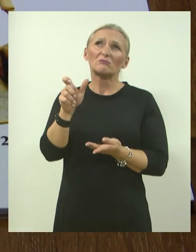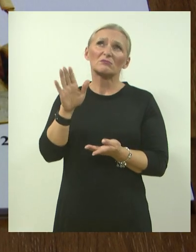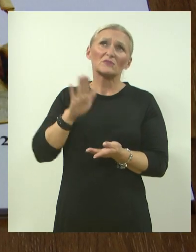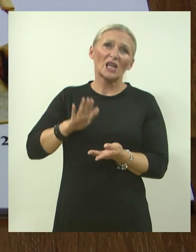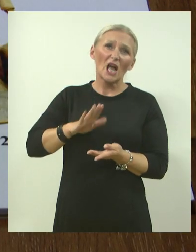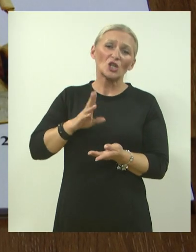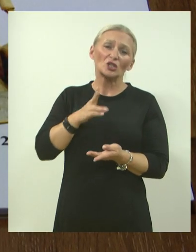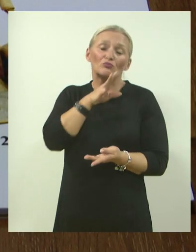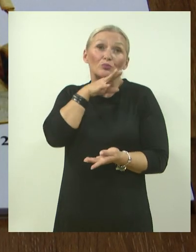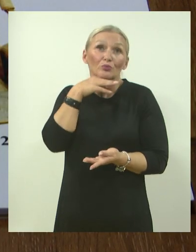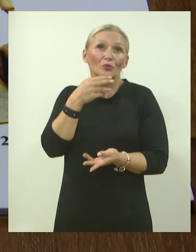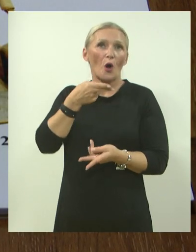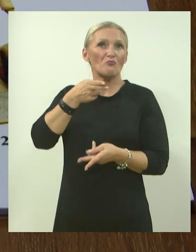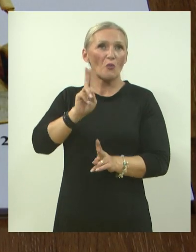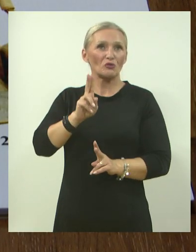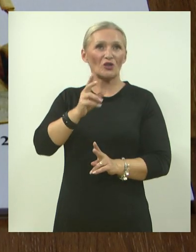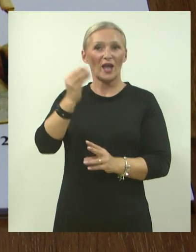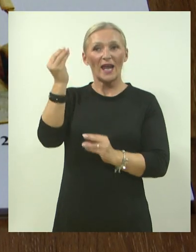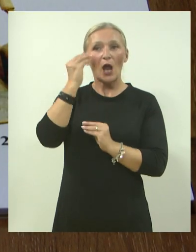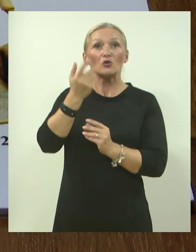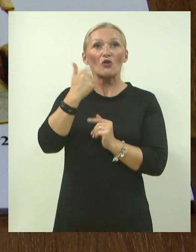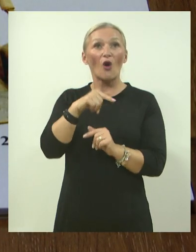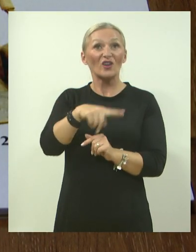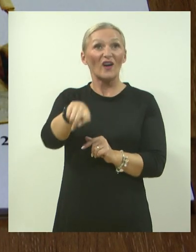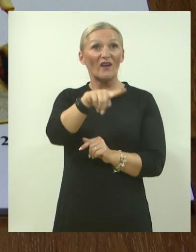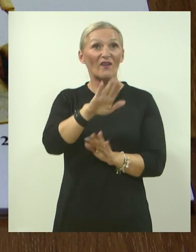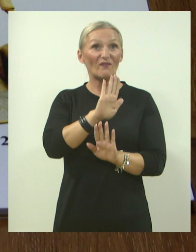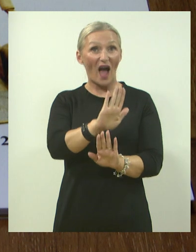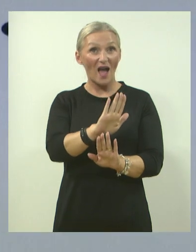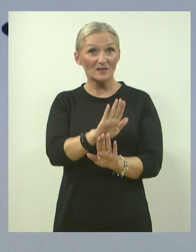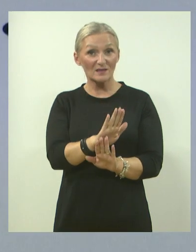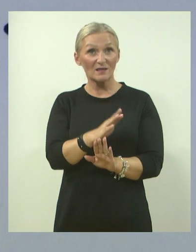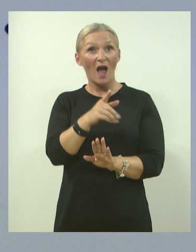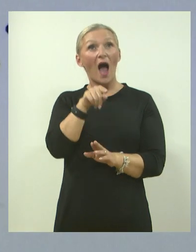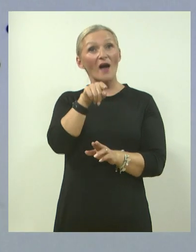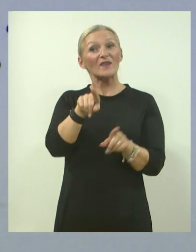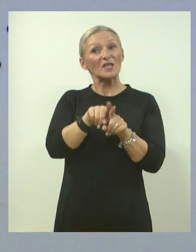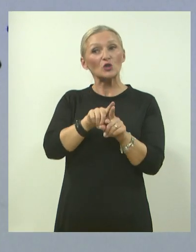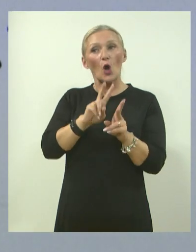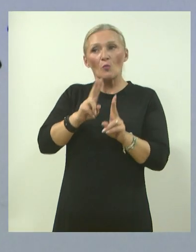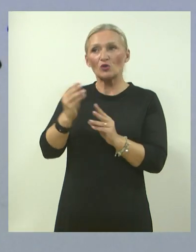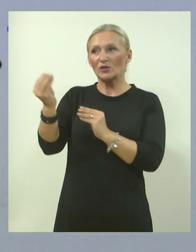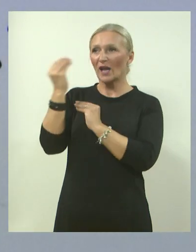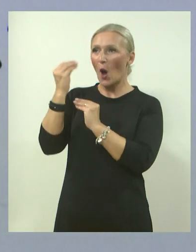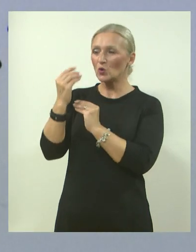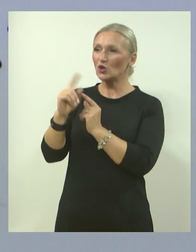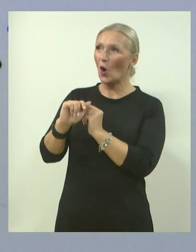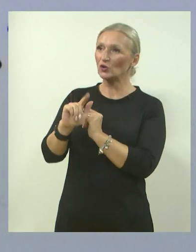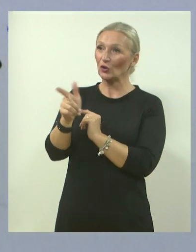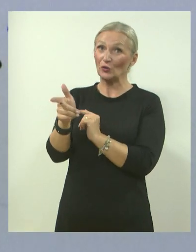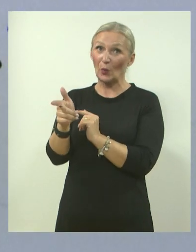puno može naučiti od vas, ali isto tako i vi možete naučiti od drugih. Nekako je bitna ta sinergija.